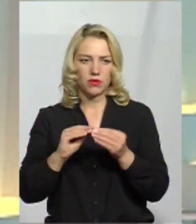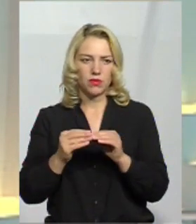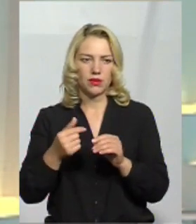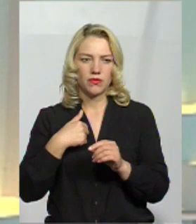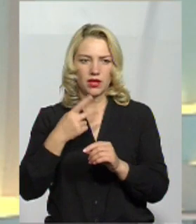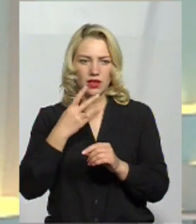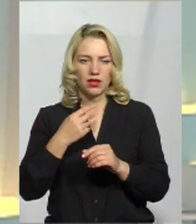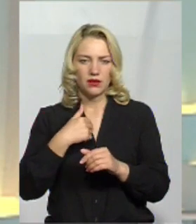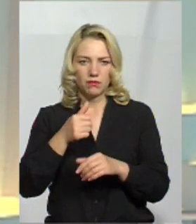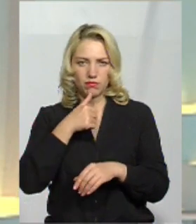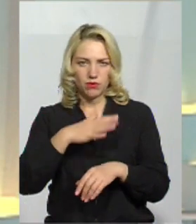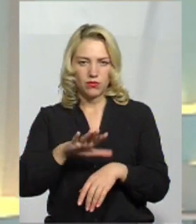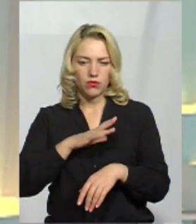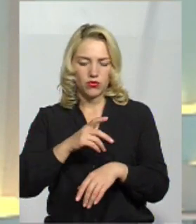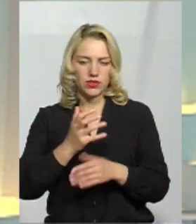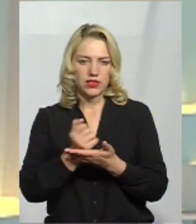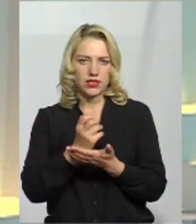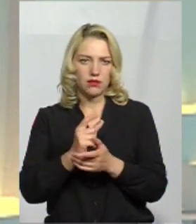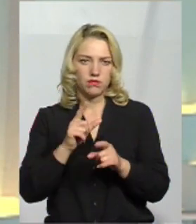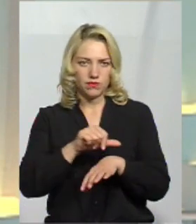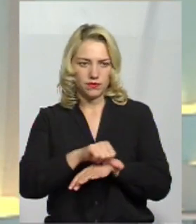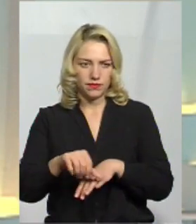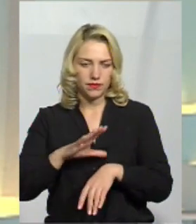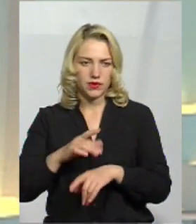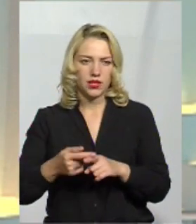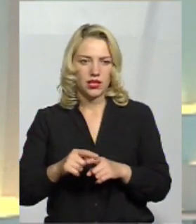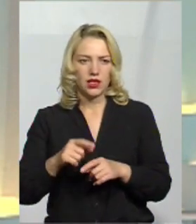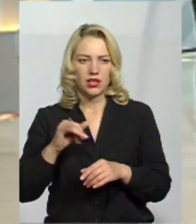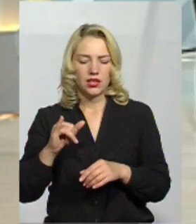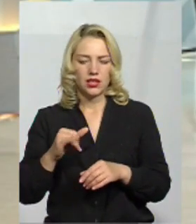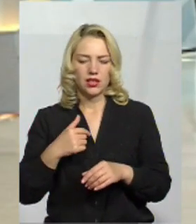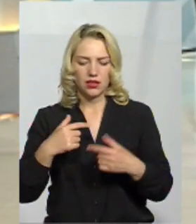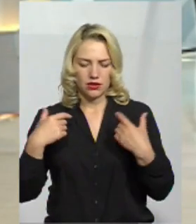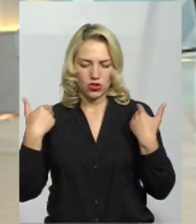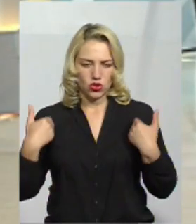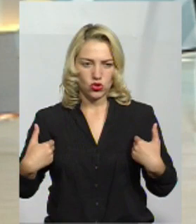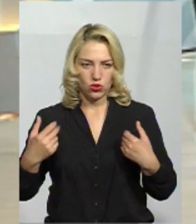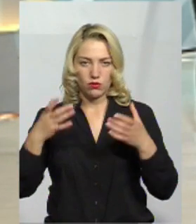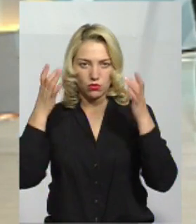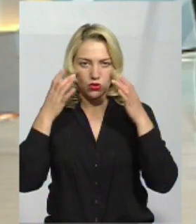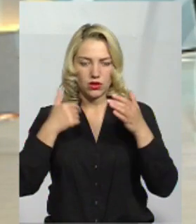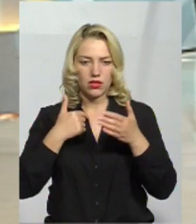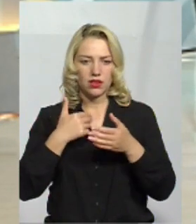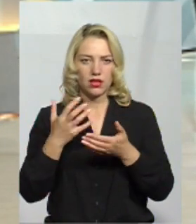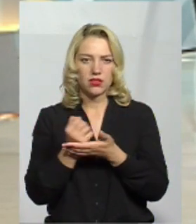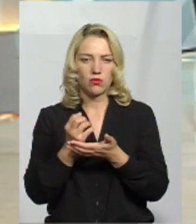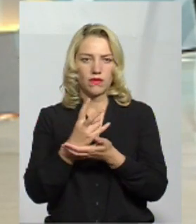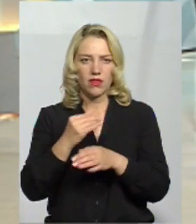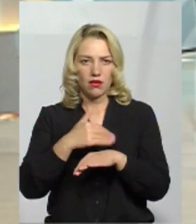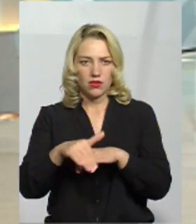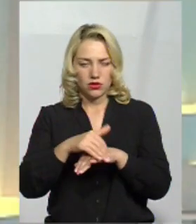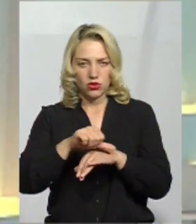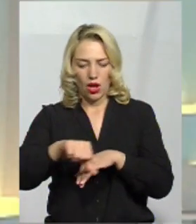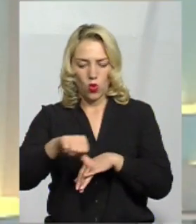заробітчанського хлібу. Я перший свій шолом і бронежилет заробив на заробітках з батьком. Я знаю, що це таке робити на чужині.